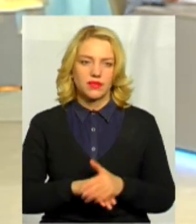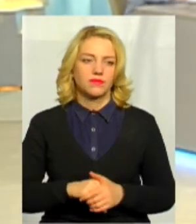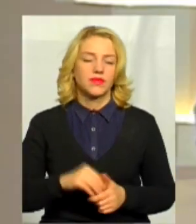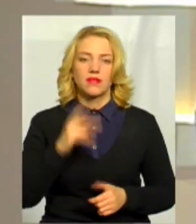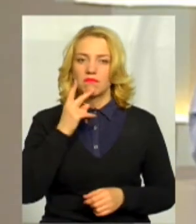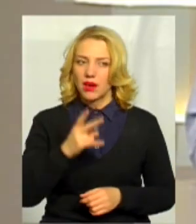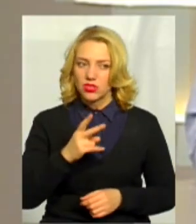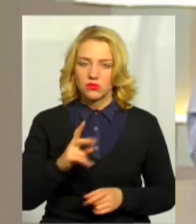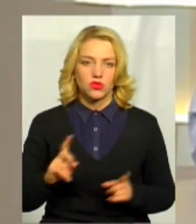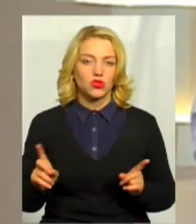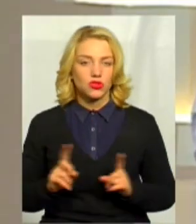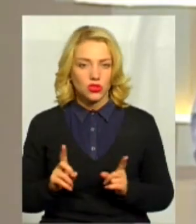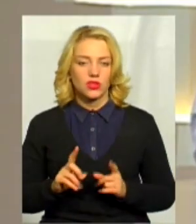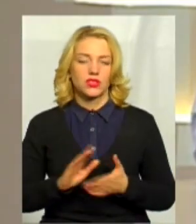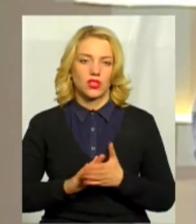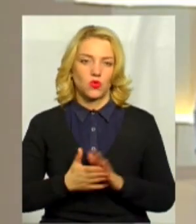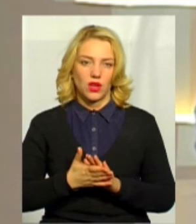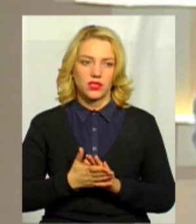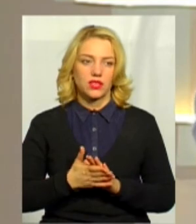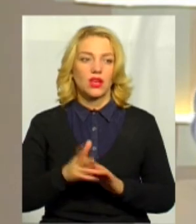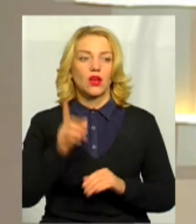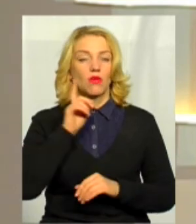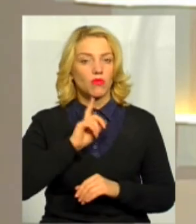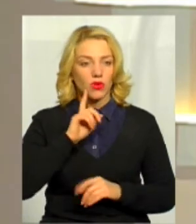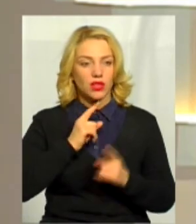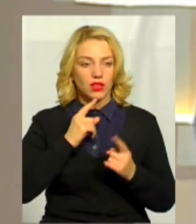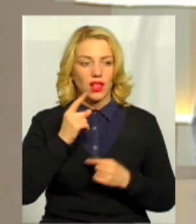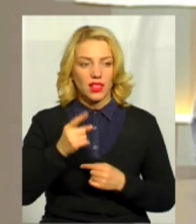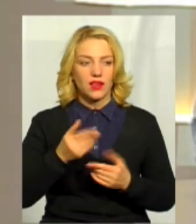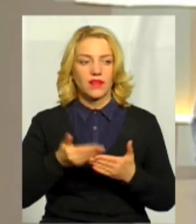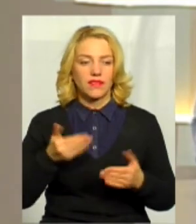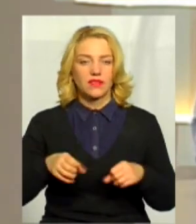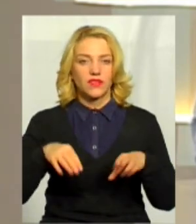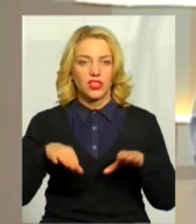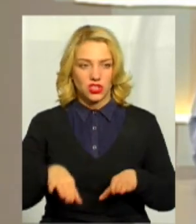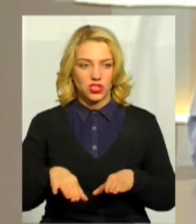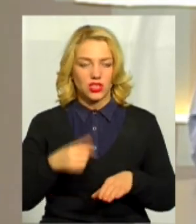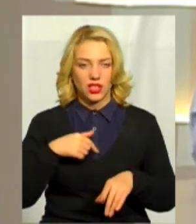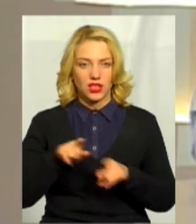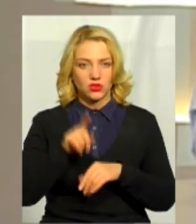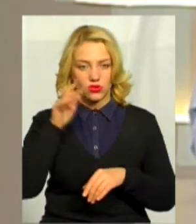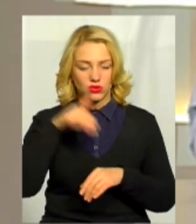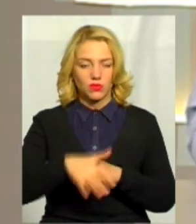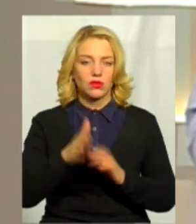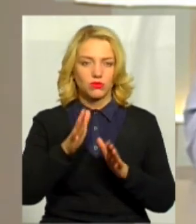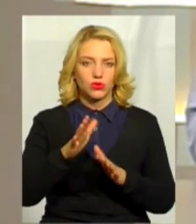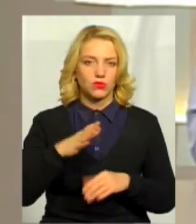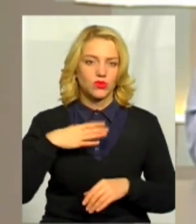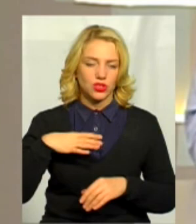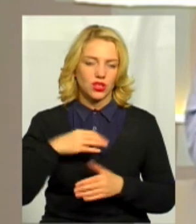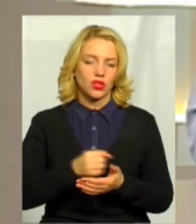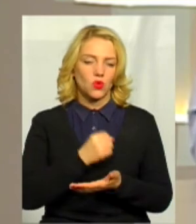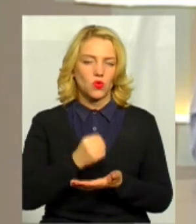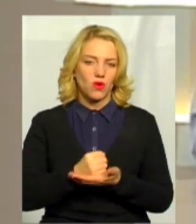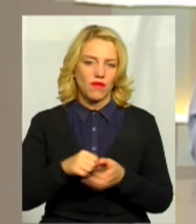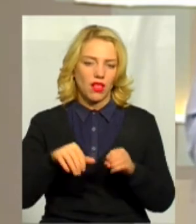Бачимо, що ситуація поки що далека від вирішення, я так зрозуміла. Будемо чекати ухвали